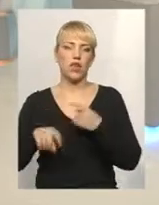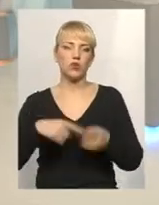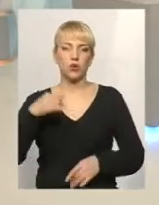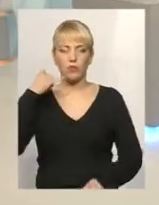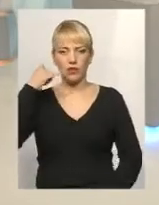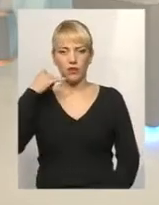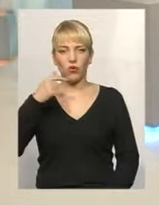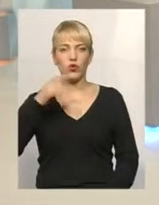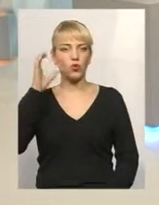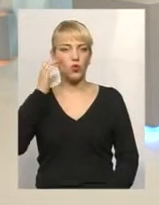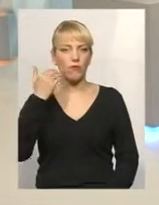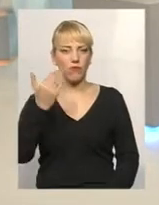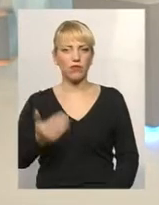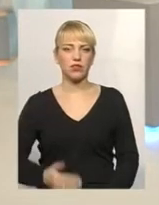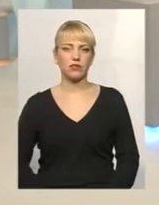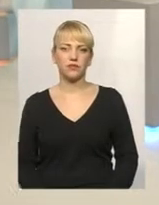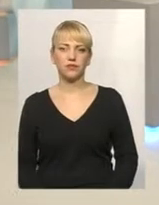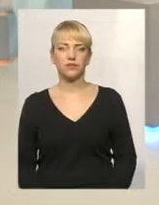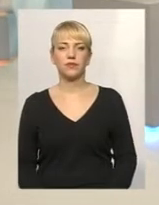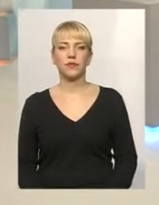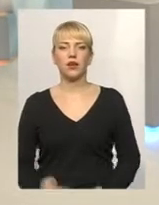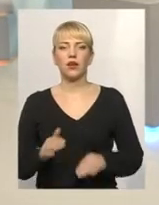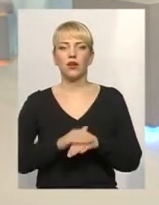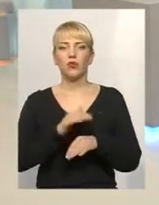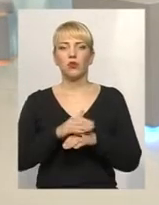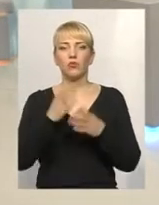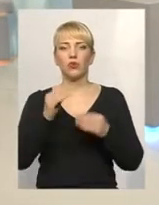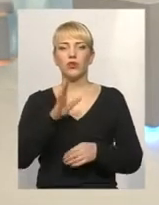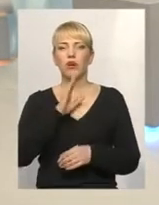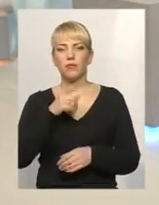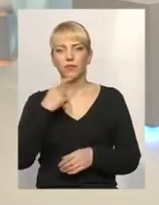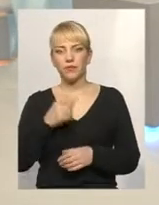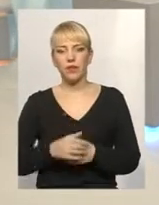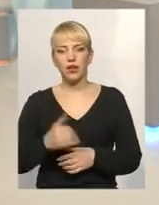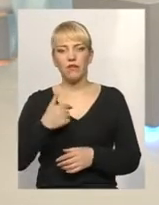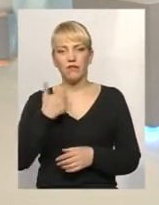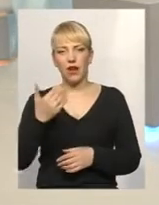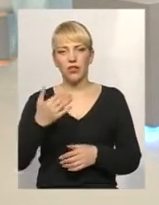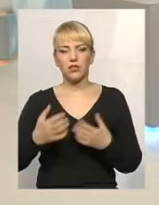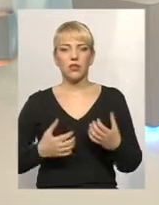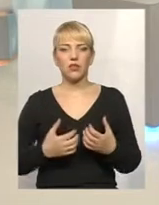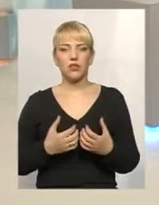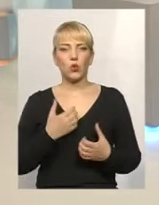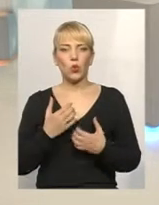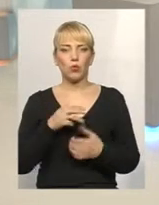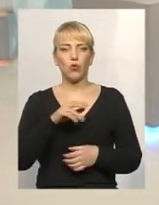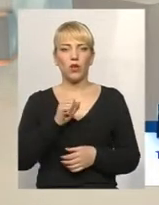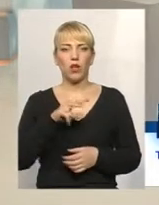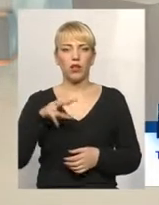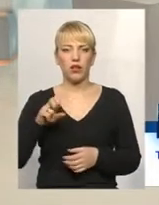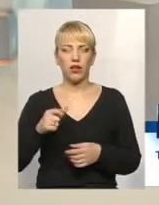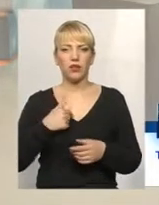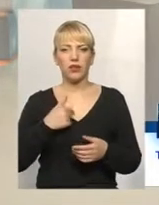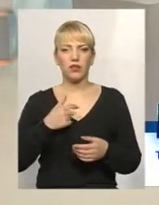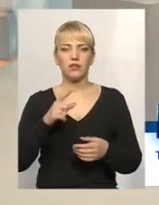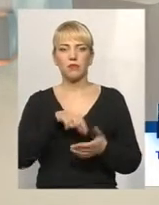дзвінок. Слухаємо вас, ставте своє запитання. Доброго дня. Доброго здоров'я, говоріть, будь ласка. У вас турбує пані Алла, мешканець міста